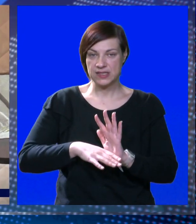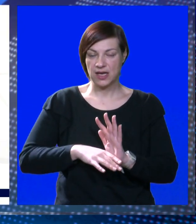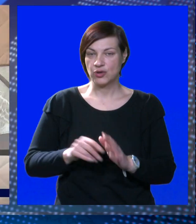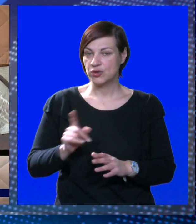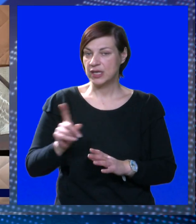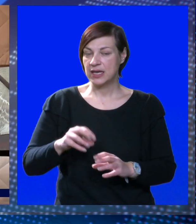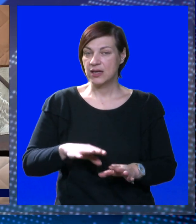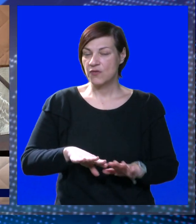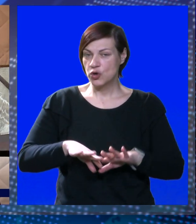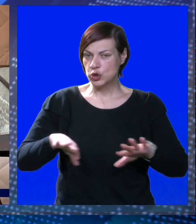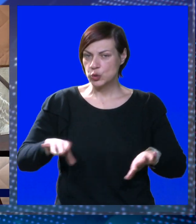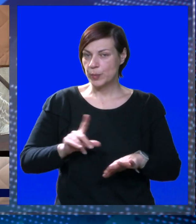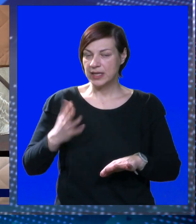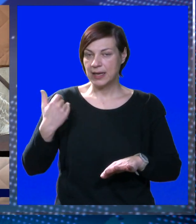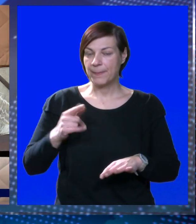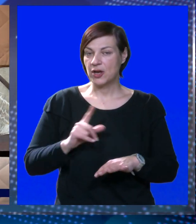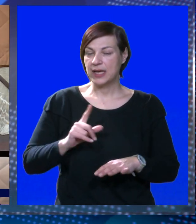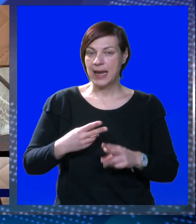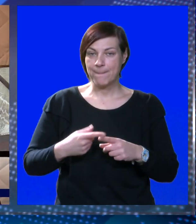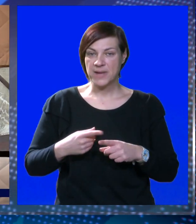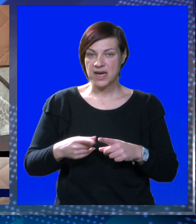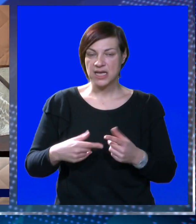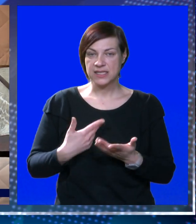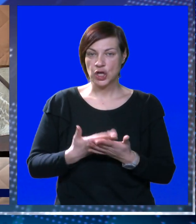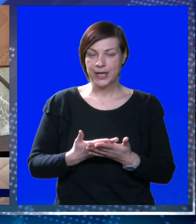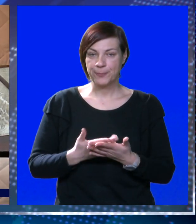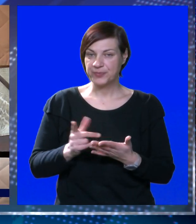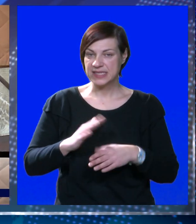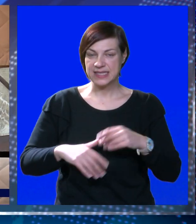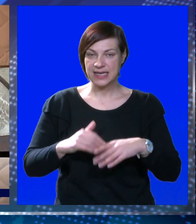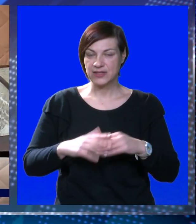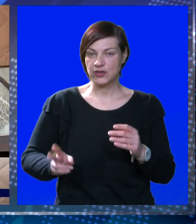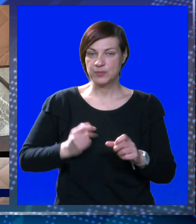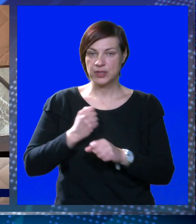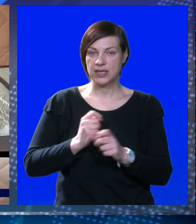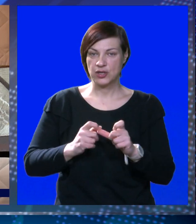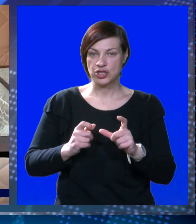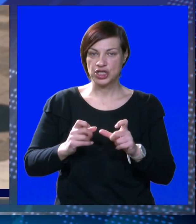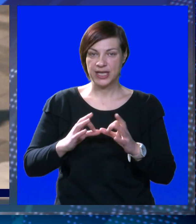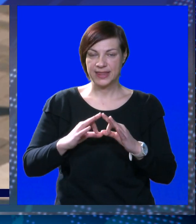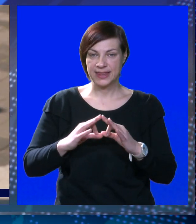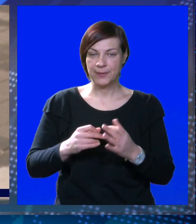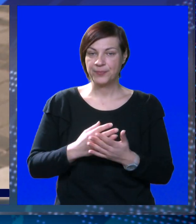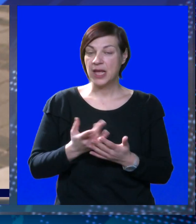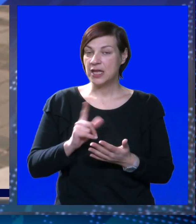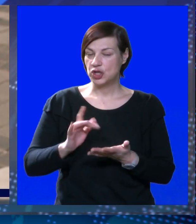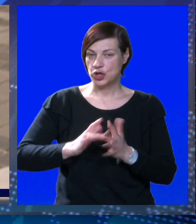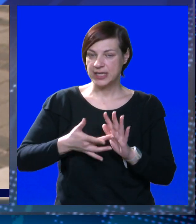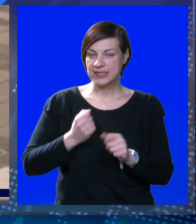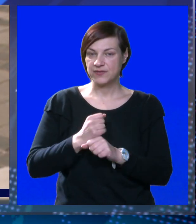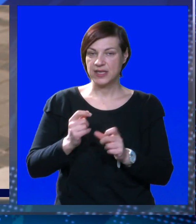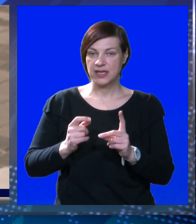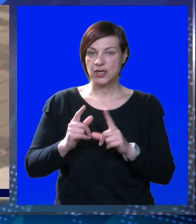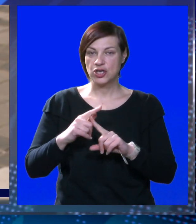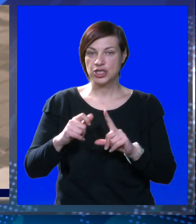zakonu. Nikakvog ostupanja nije bilo i nema nikakva razloga za nezadovoljstvo gospodina Grošeta. No, to nije sve.